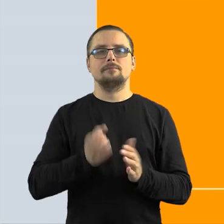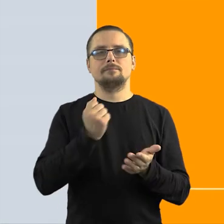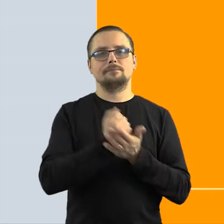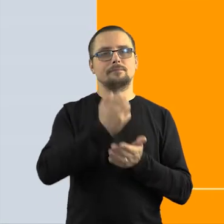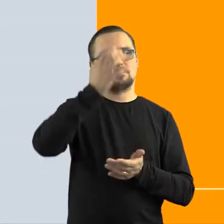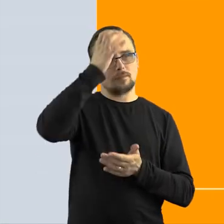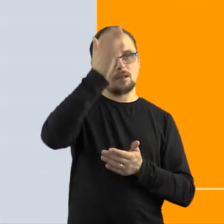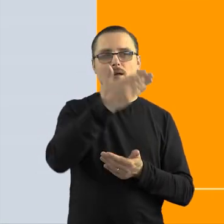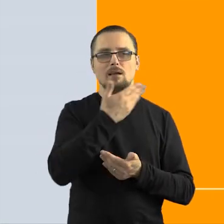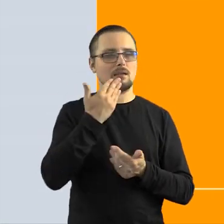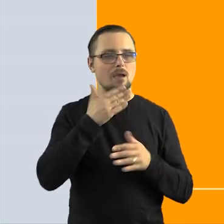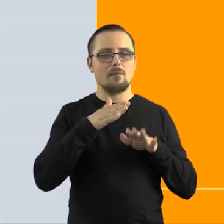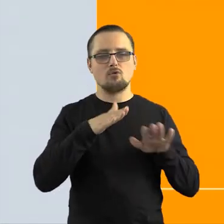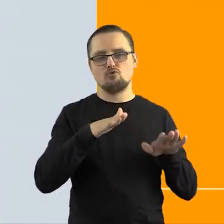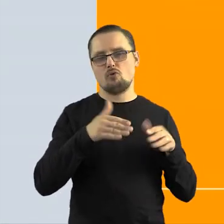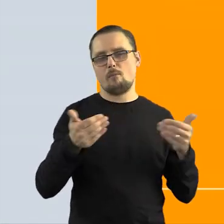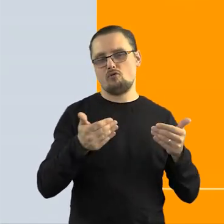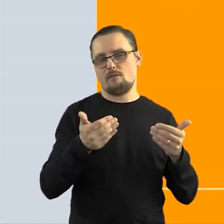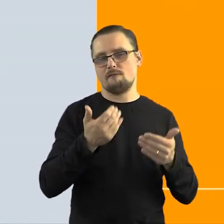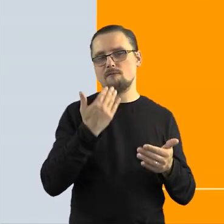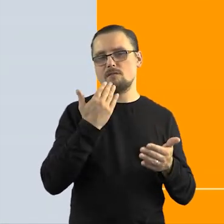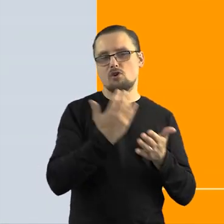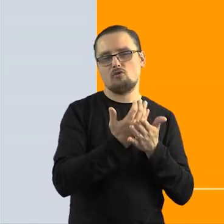autorskie nie stwarza tutaj wielu możliwości.